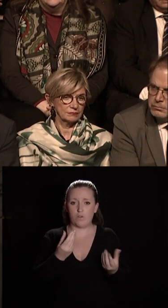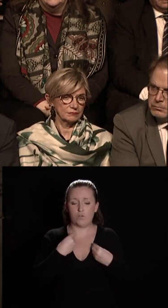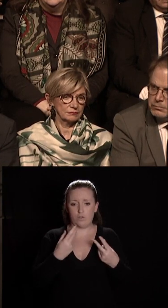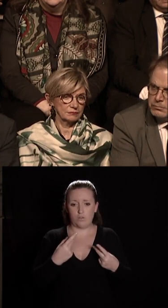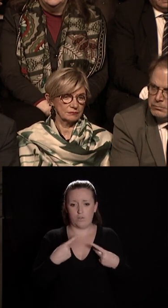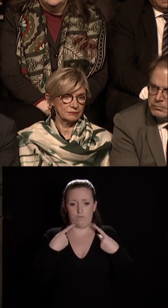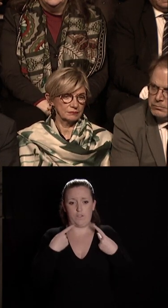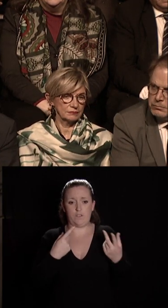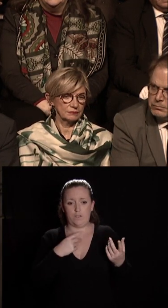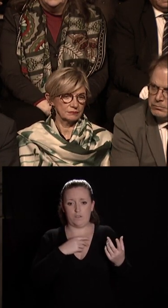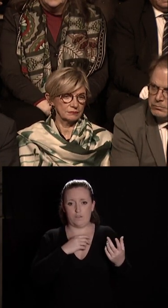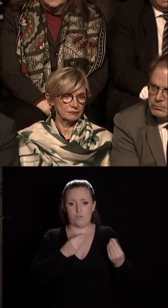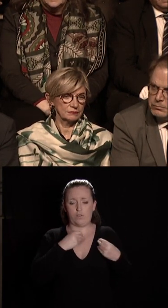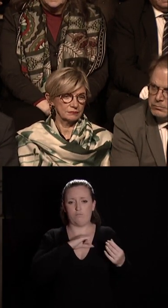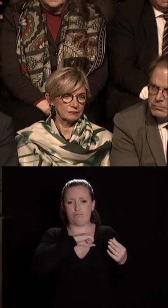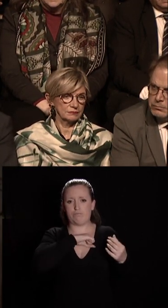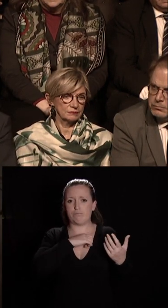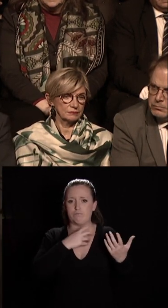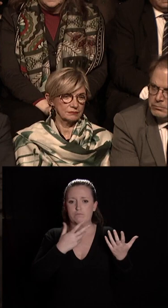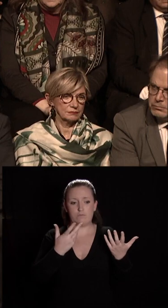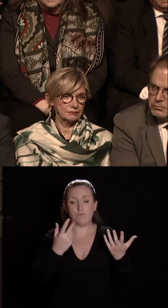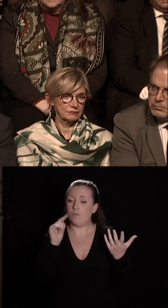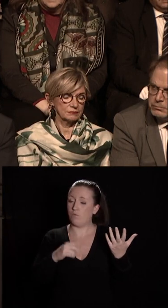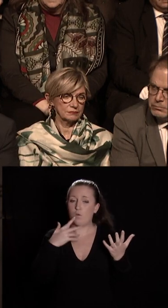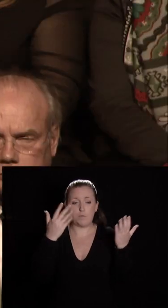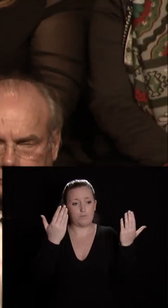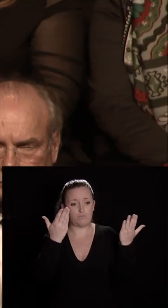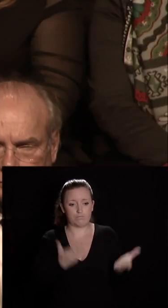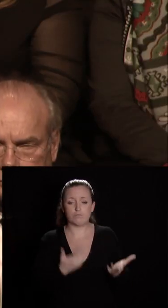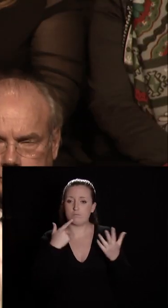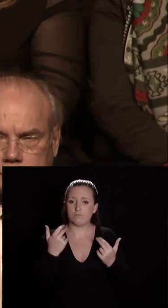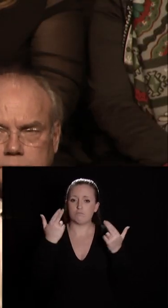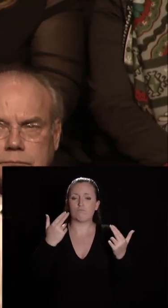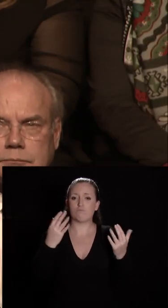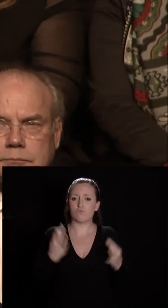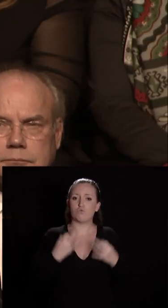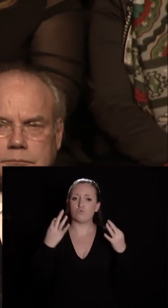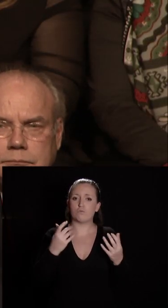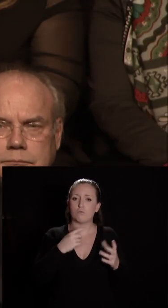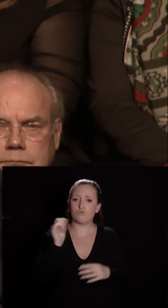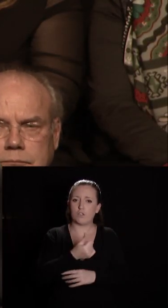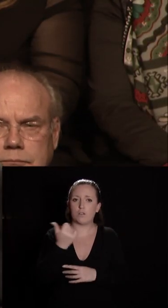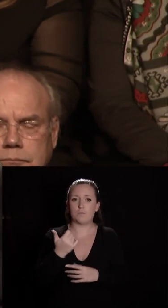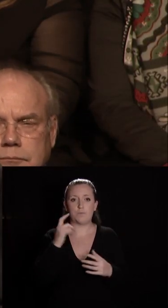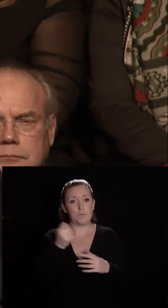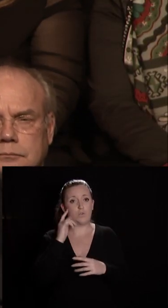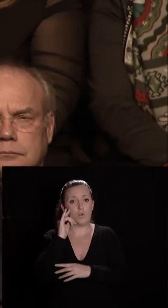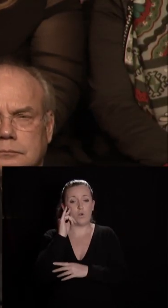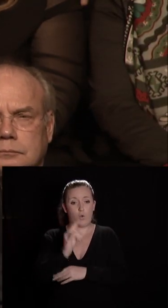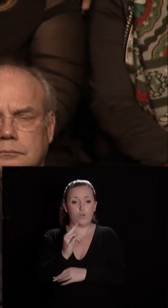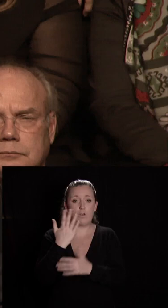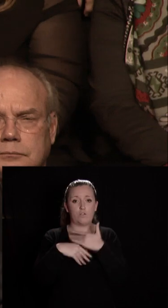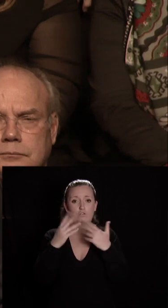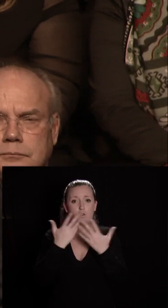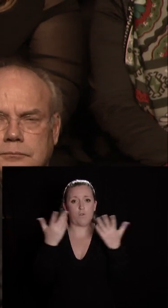par la vie qui doivent toujours être considérés dans leur dignité il y a je l'ai dit honneur dans une grande ville